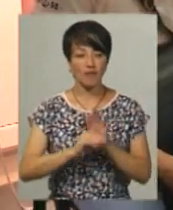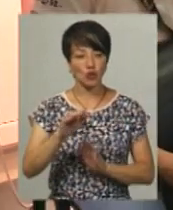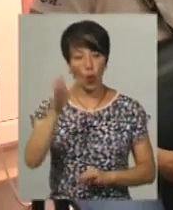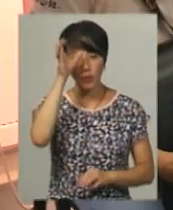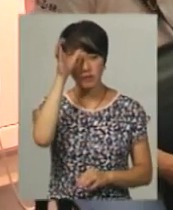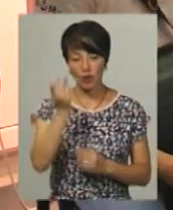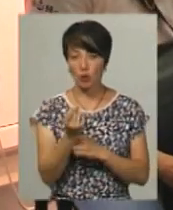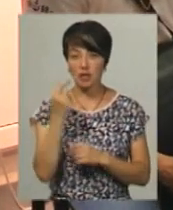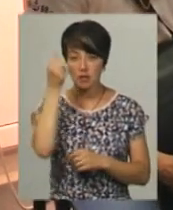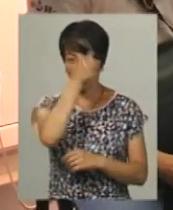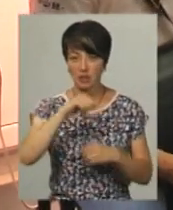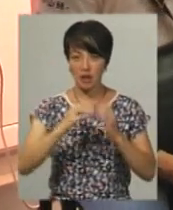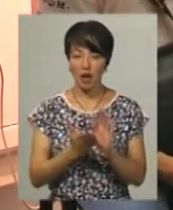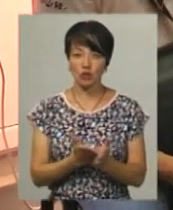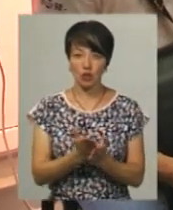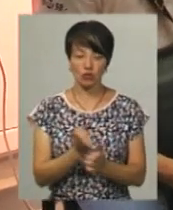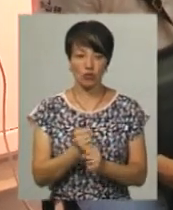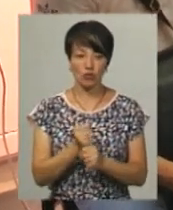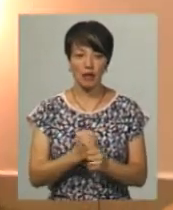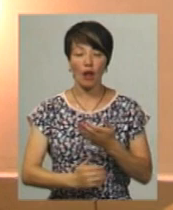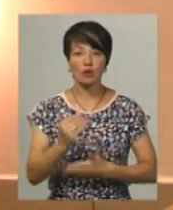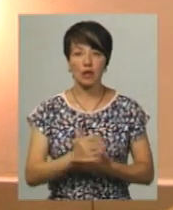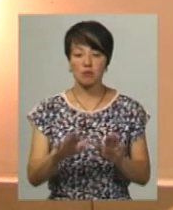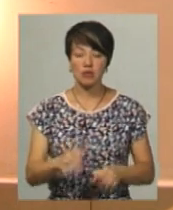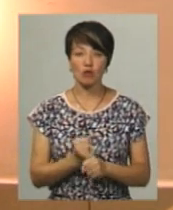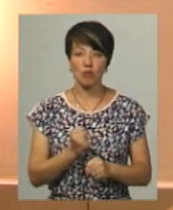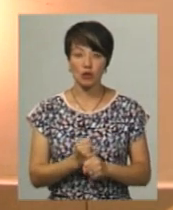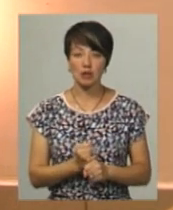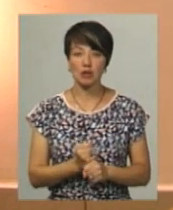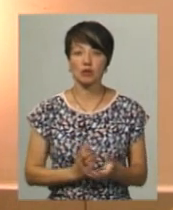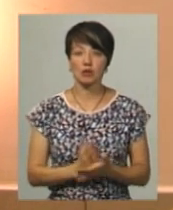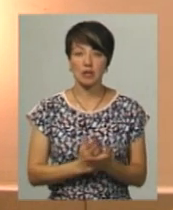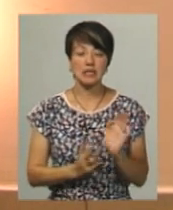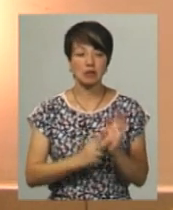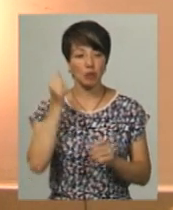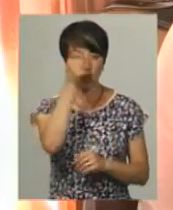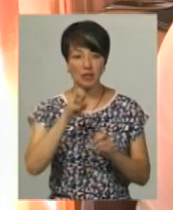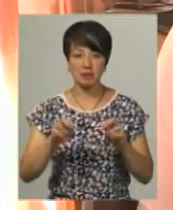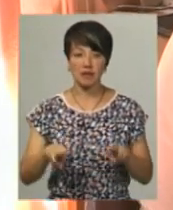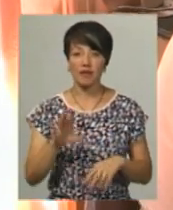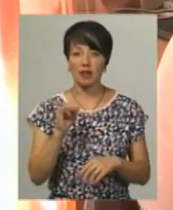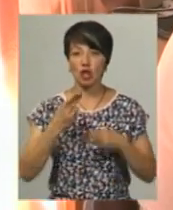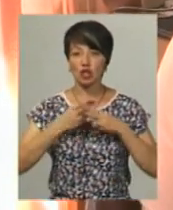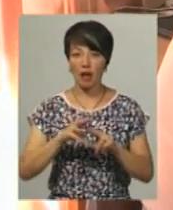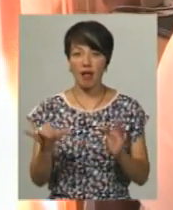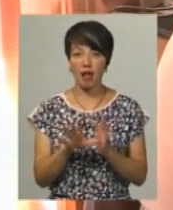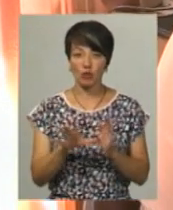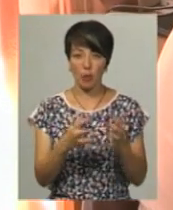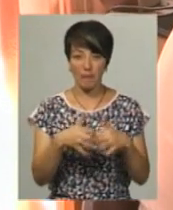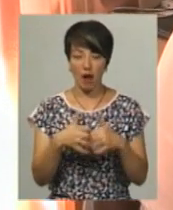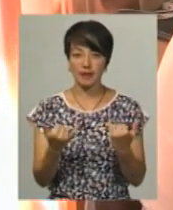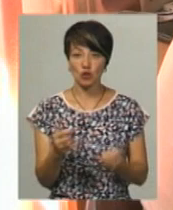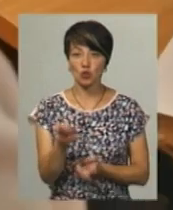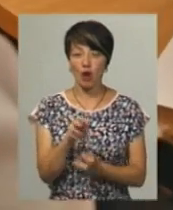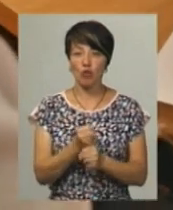освіту, 11 років загального стажу роботи. На останньому місці роботи пропрацював 7 років. За спеціальністю він інженер-електромеханік. Нині